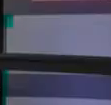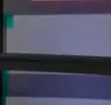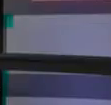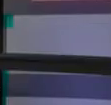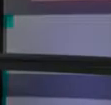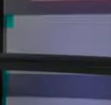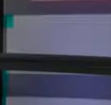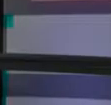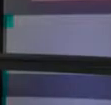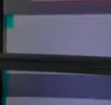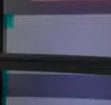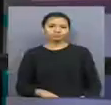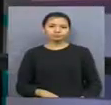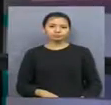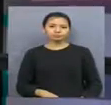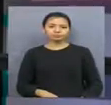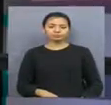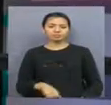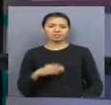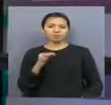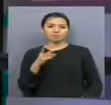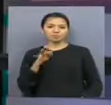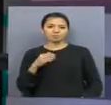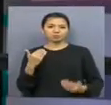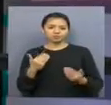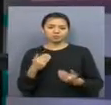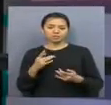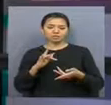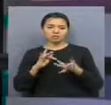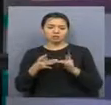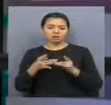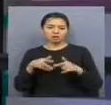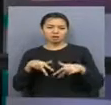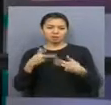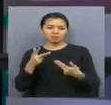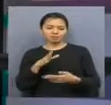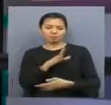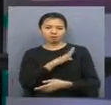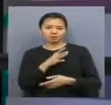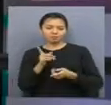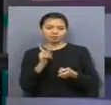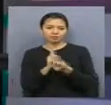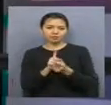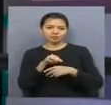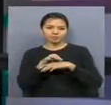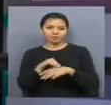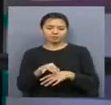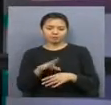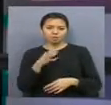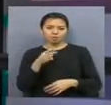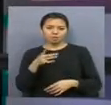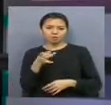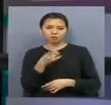Осаптада обысы әкімі Ермек Маржықпа әфалғаш рет онлайн қабылда өткізді. Майланысқа бұл аңдауданының тұрғындары